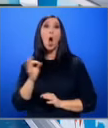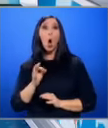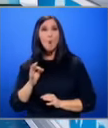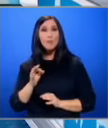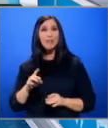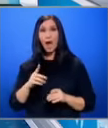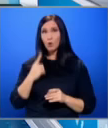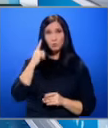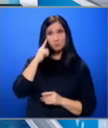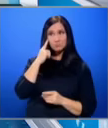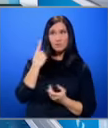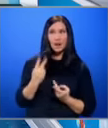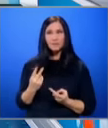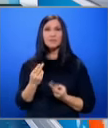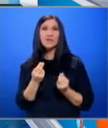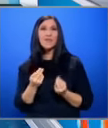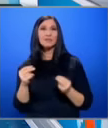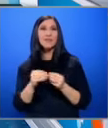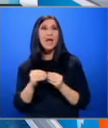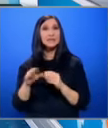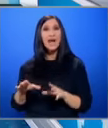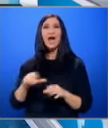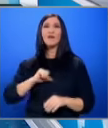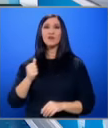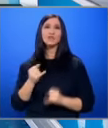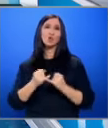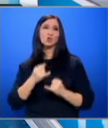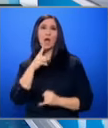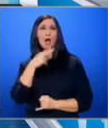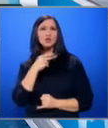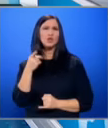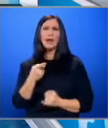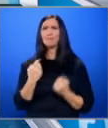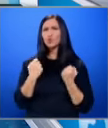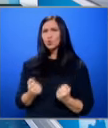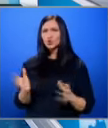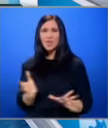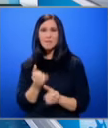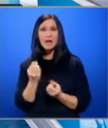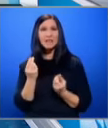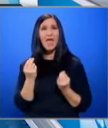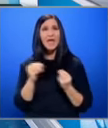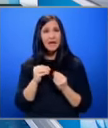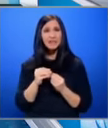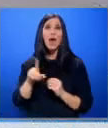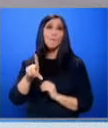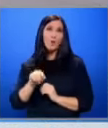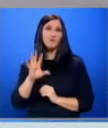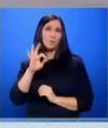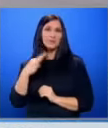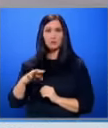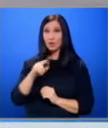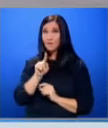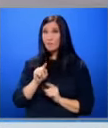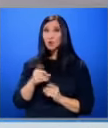по цената на яйцата в Враца, Руси и Кърджали? Там трудно ще намерите яйца под 50 стотинки Въпросът е защо? Даниела